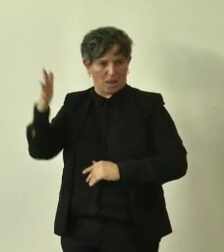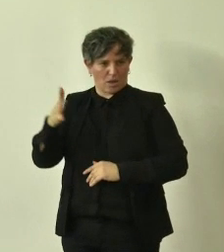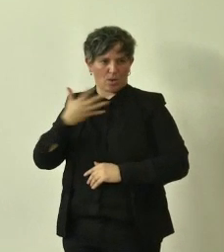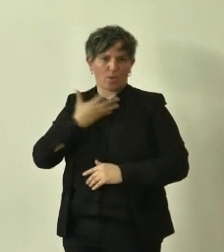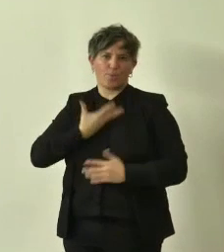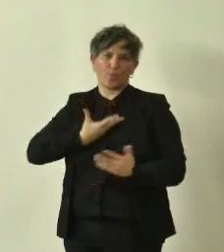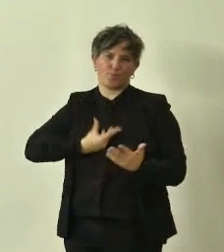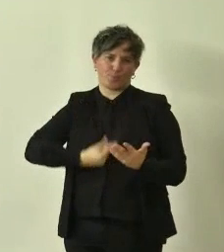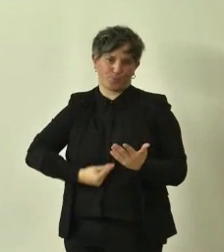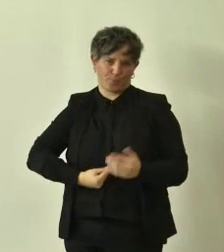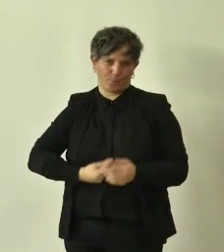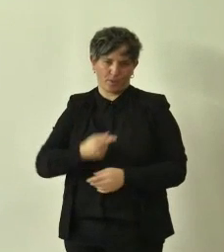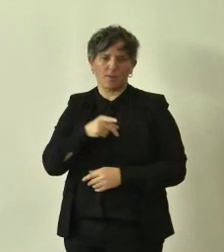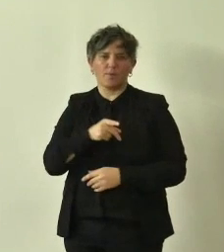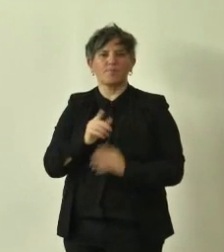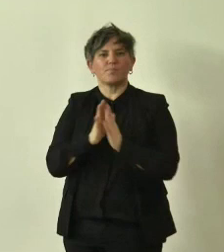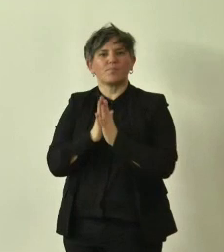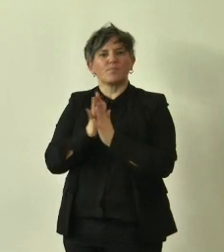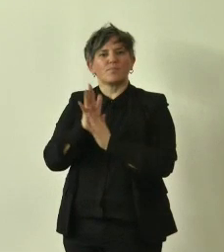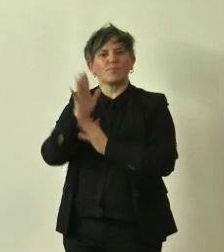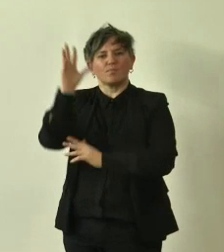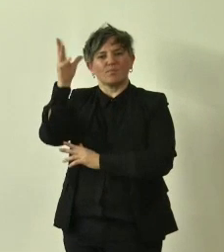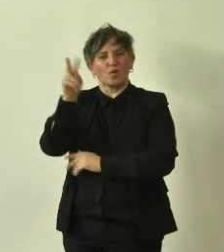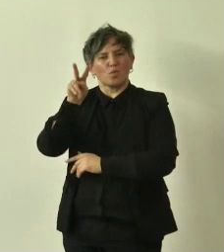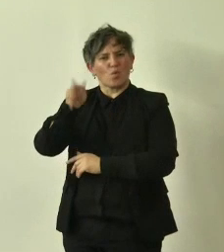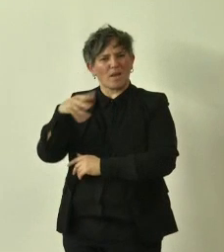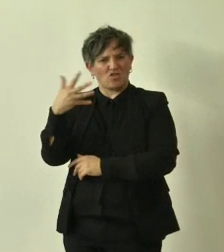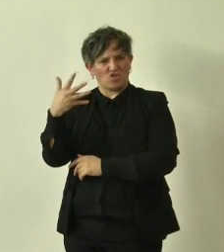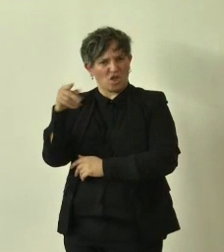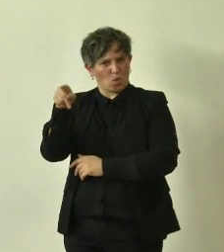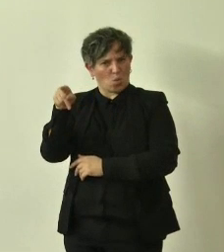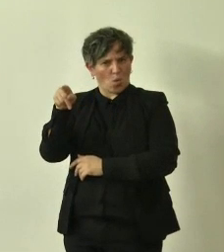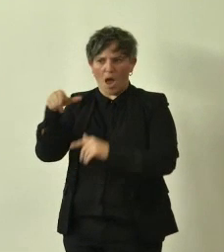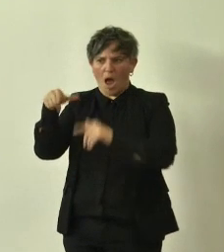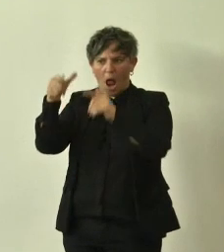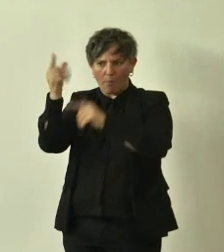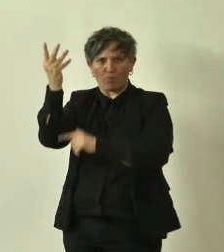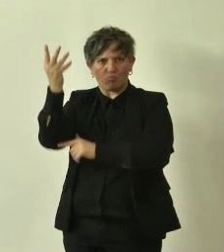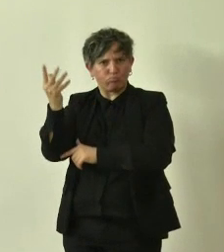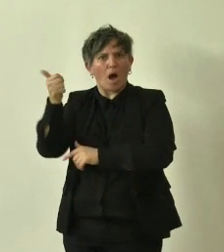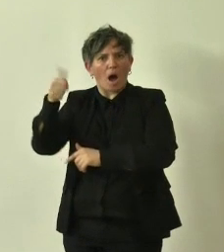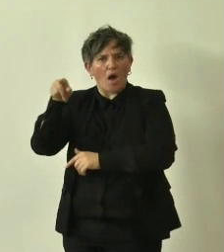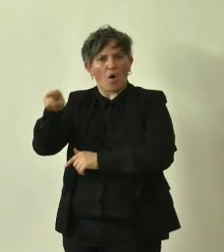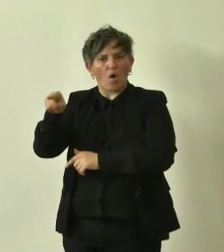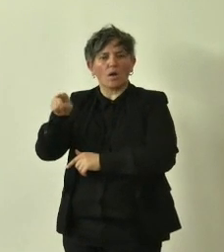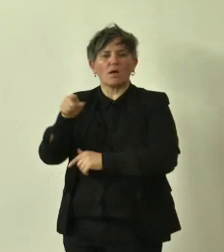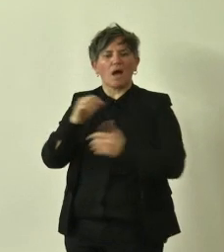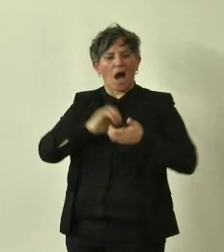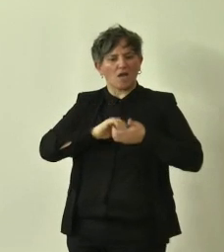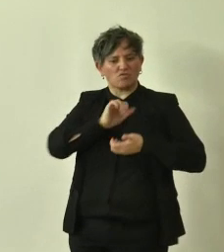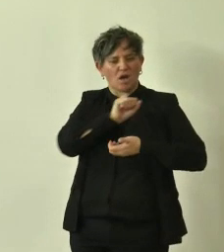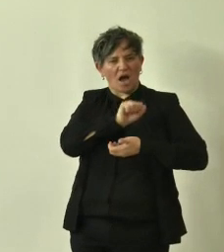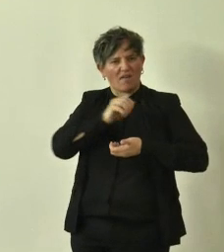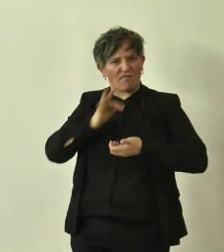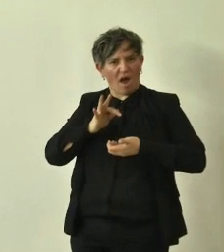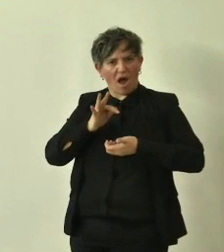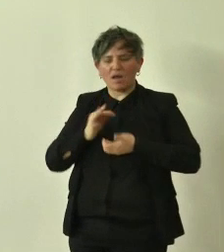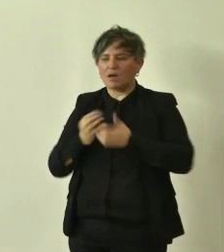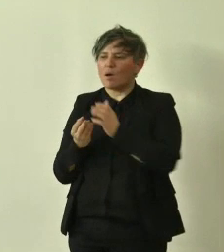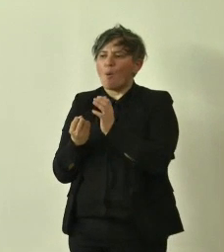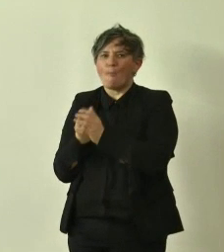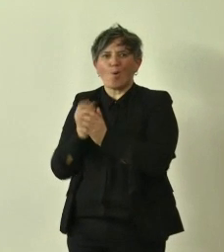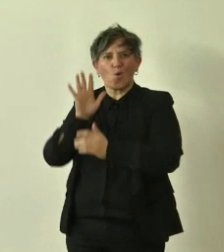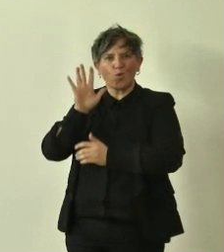questo platano era ancora in piedi e l'associazione Anna Frank ha riprodotto tante piantine dai frutti di questo